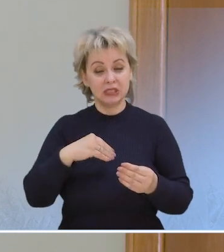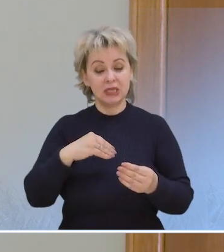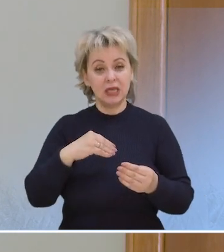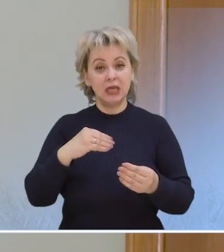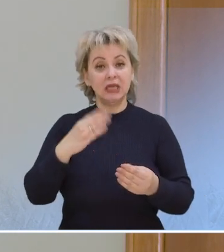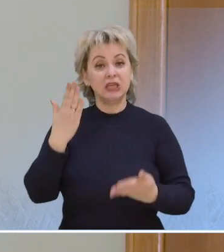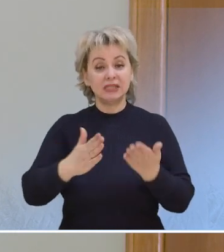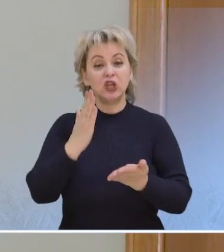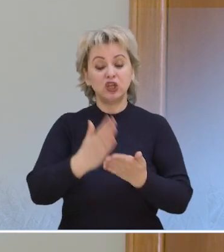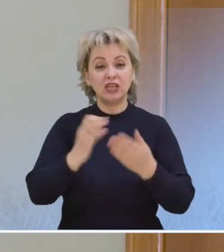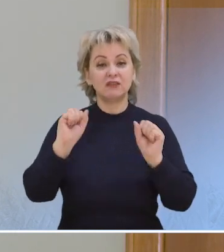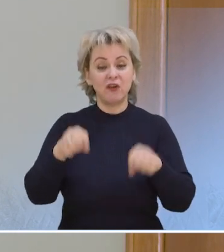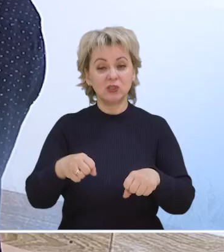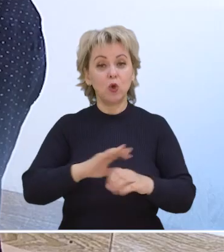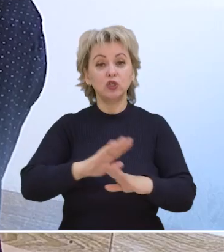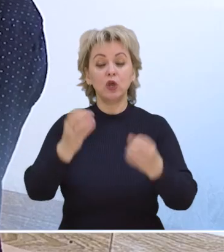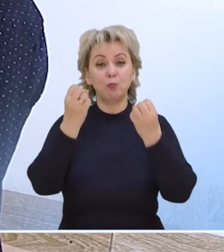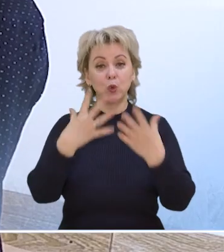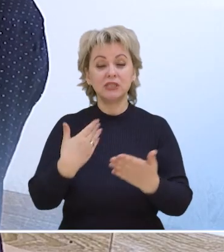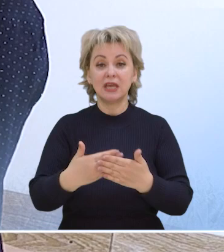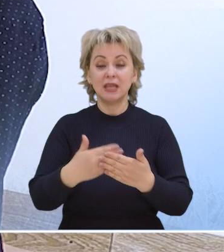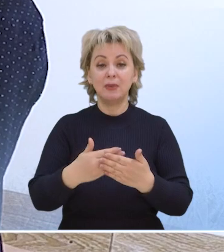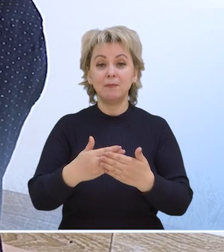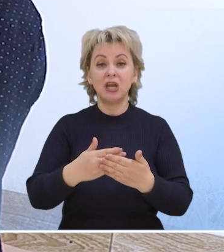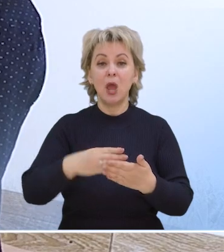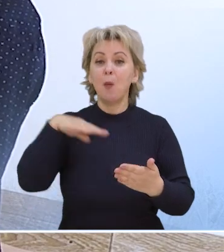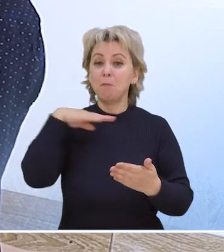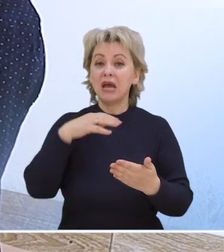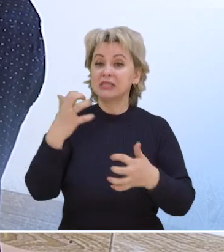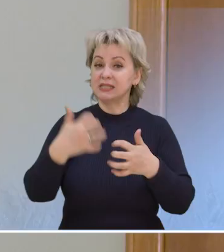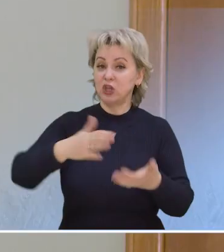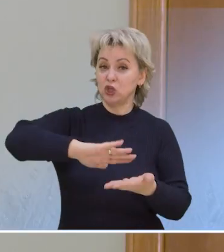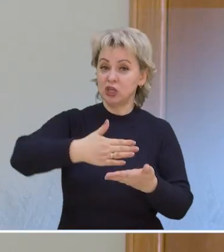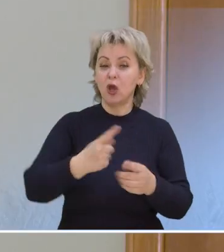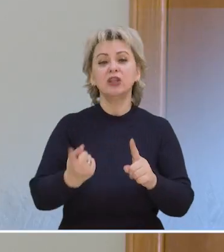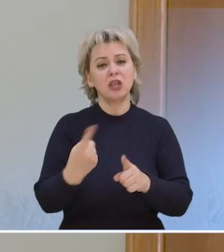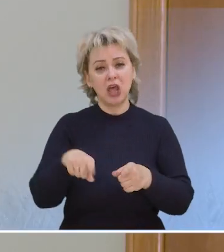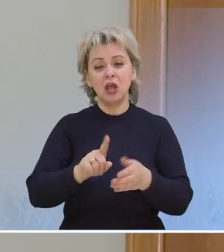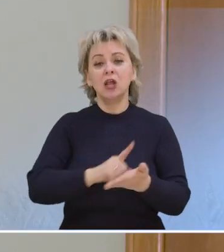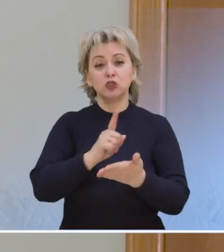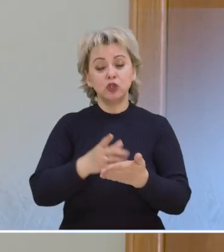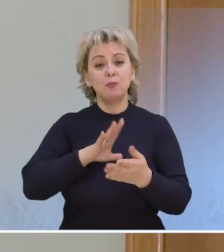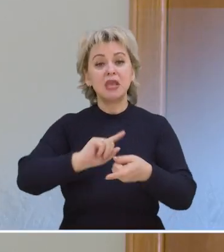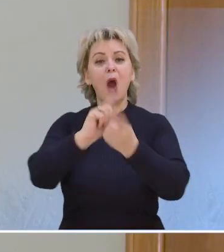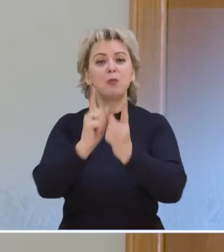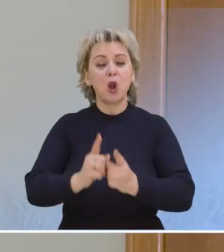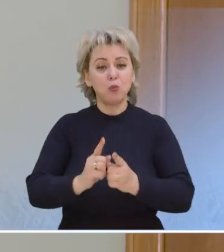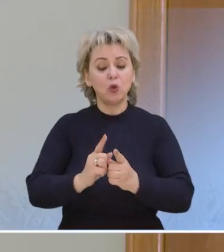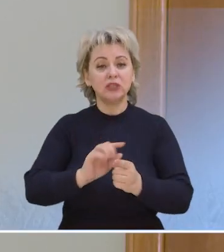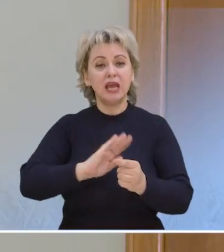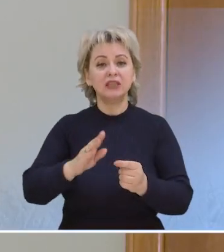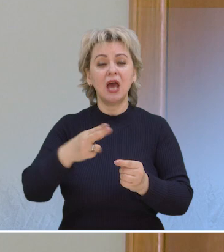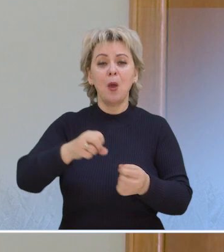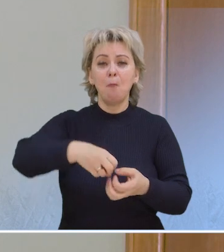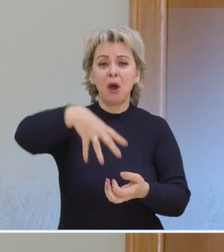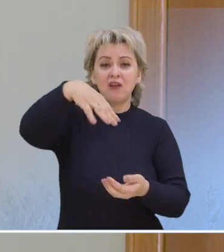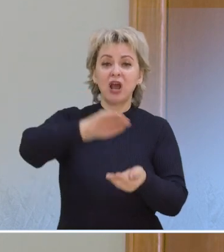есть возможности, и не просто, например, стейк средней зажарки, а, допустим, это должны быть обработанные продукты. То есть это нефте